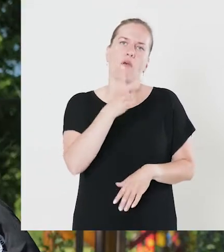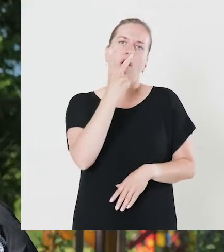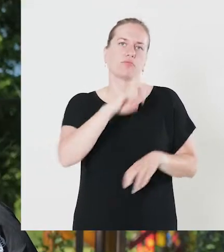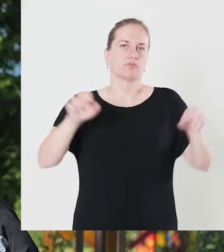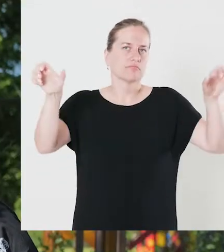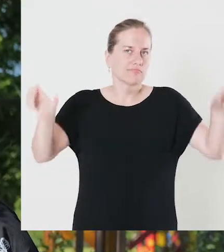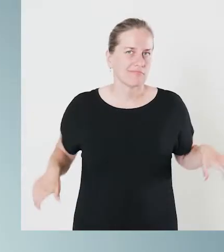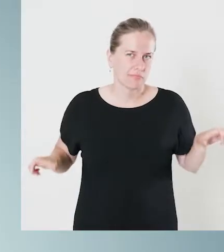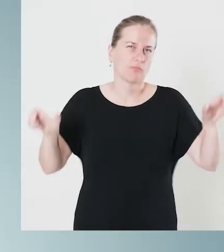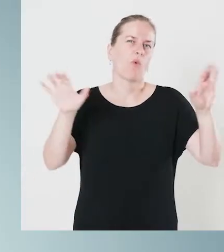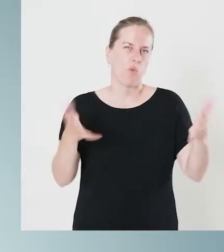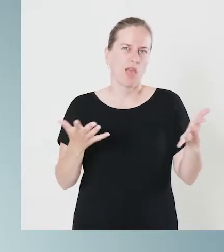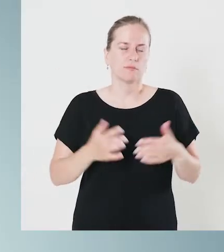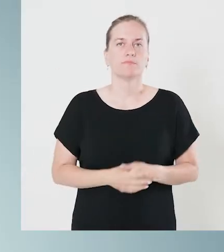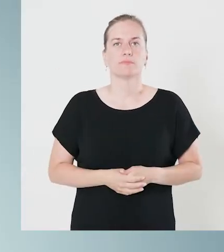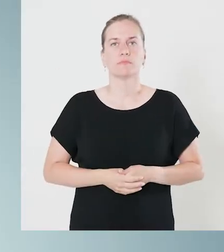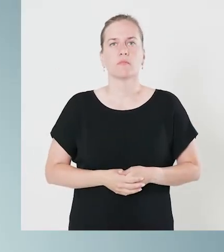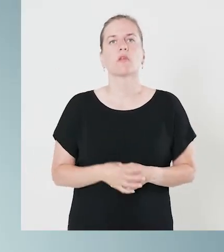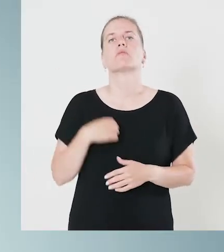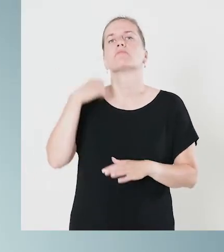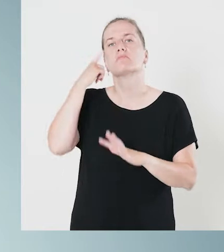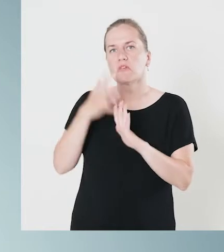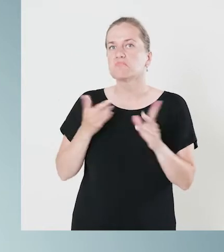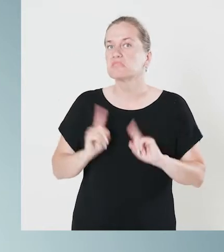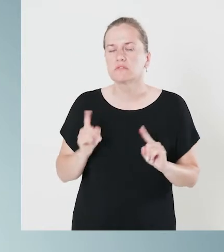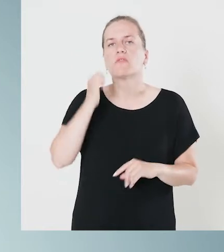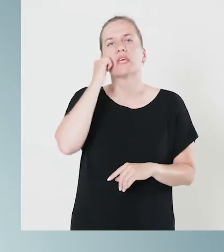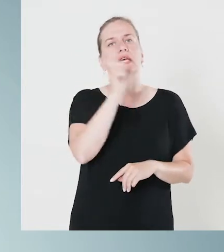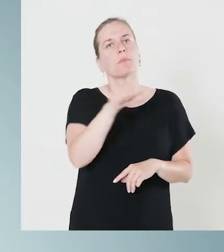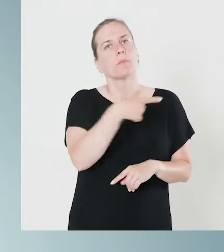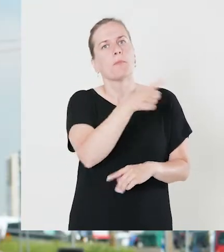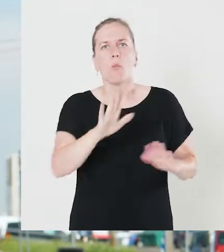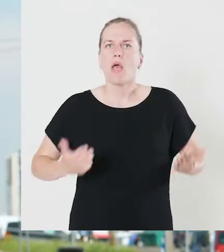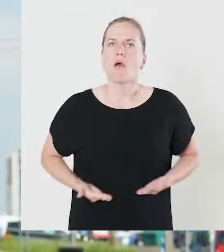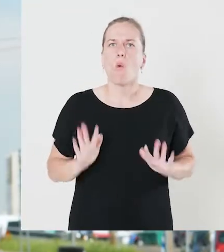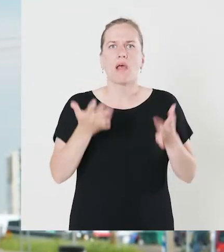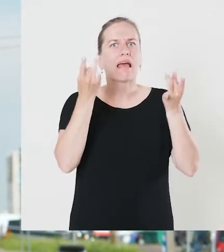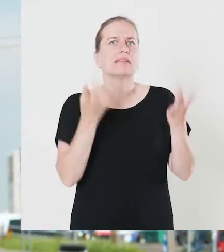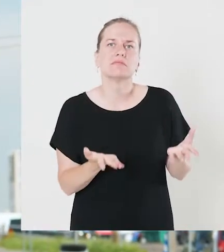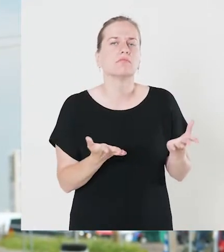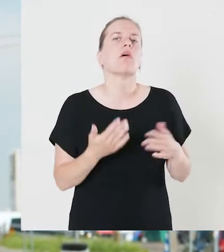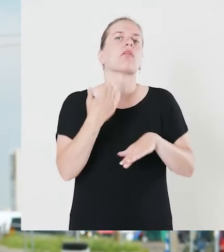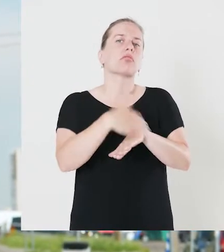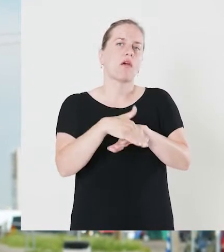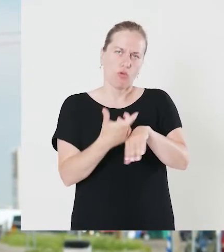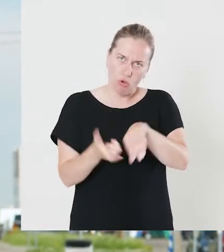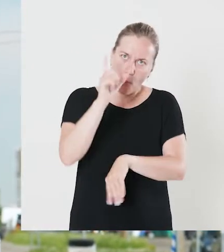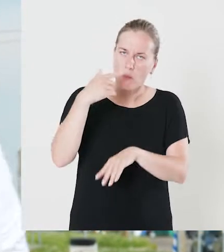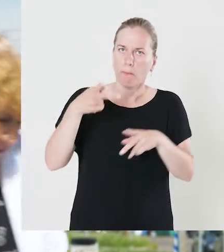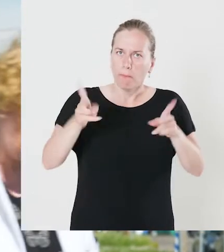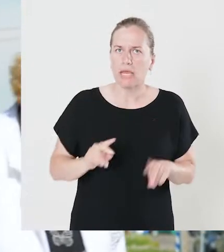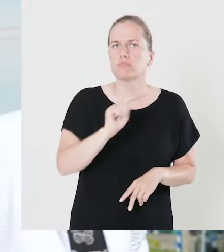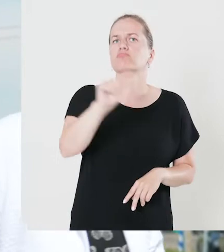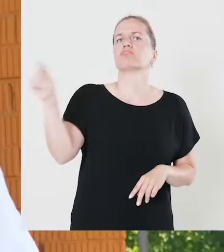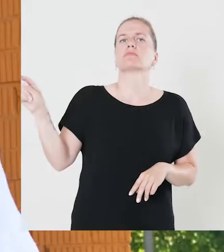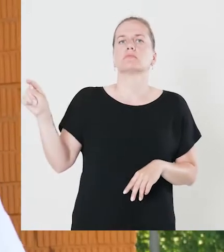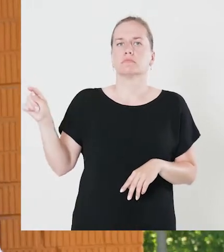oleks kohe kahel pool. Sellest vestlusest sai mina aru, et eakat elu teeks palju lihtsamaks, kui meil oleks tänavatel rohkem pinke, kus